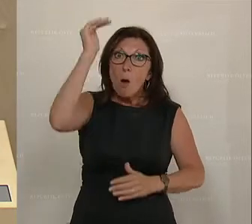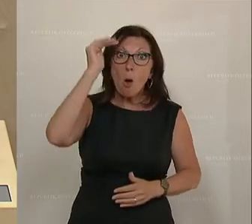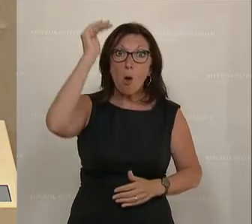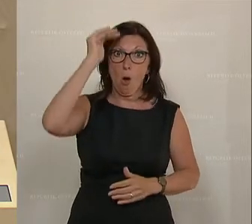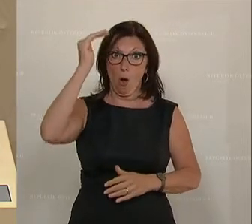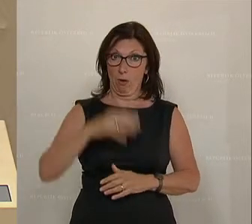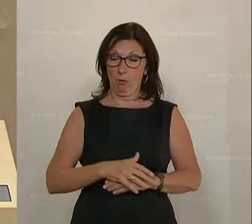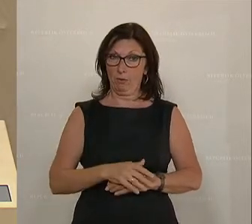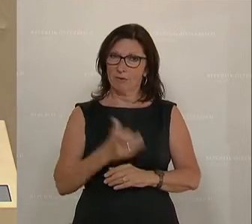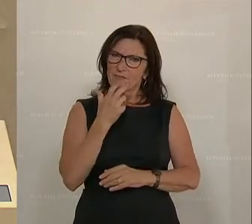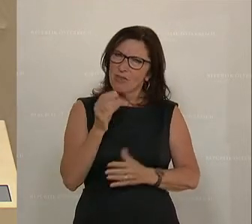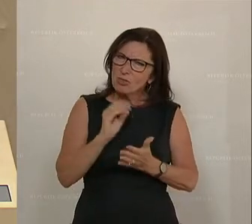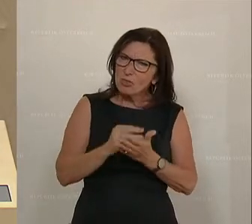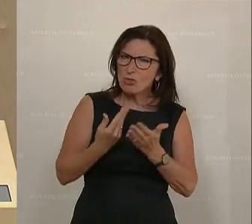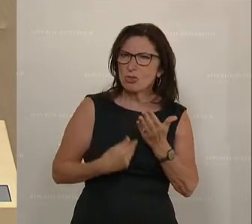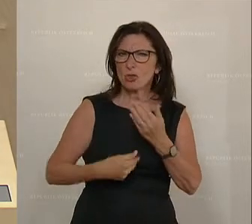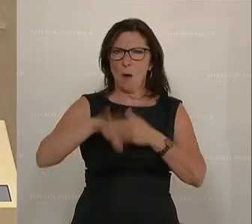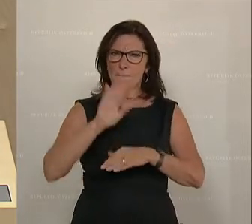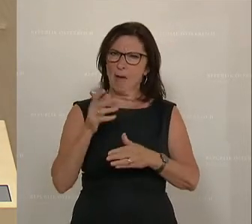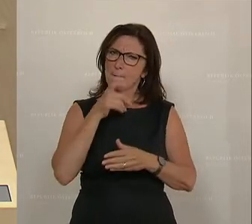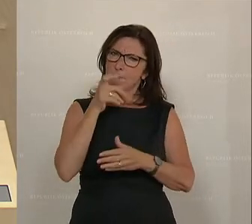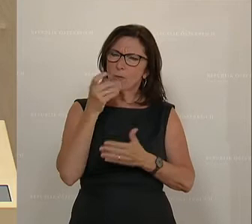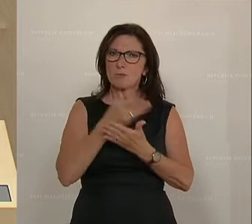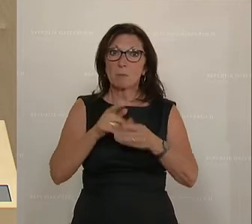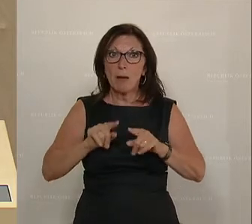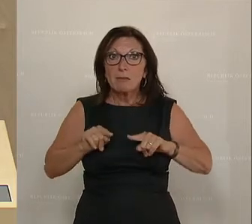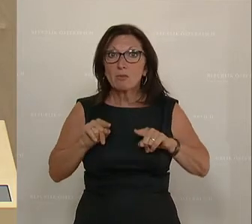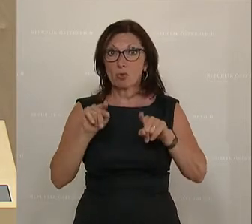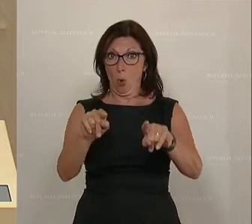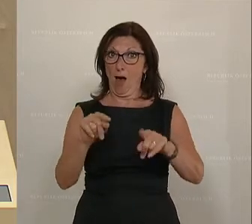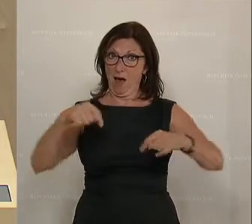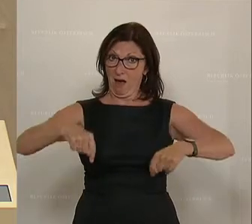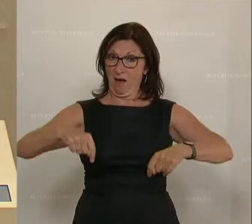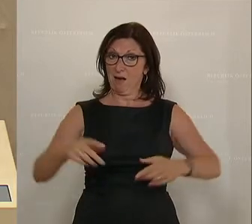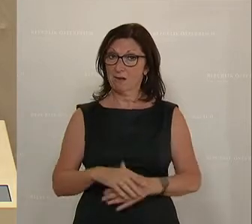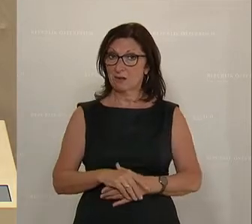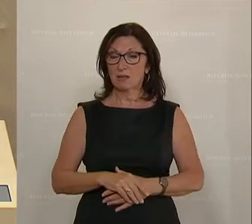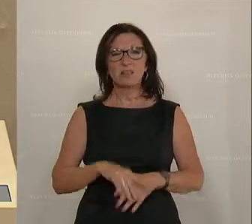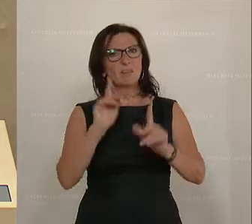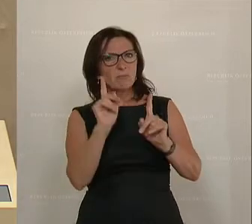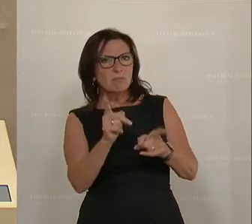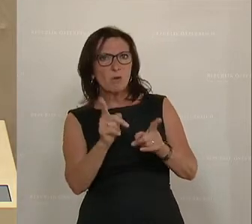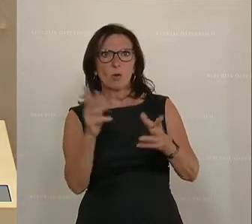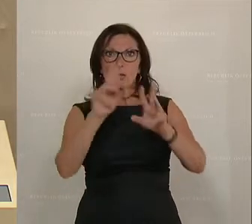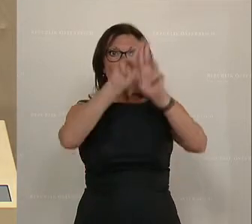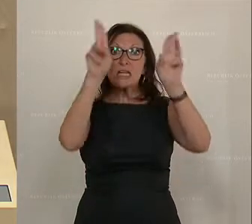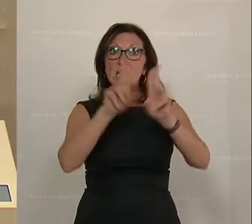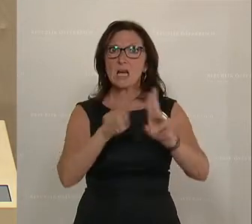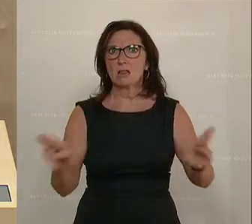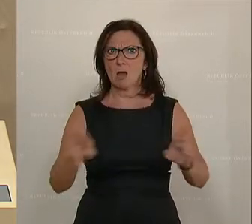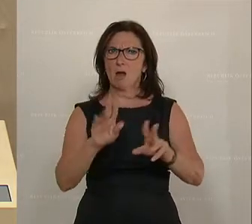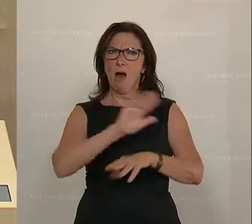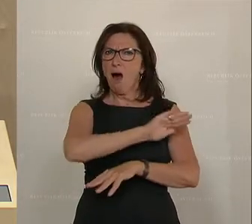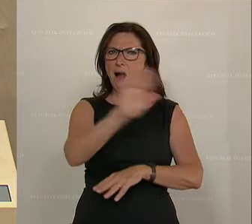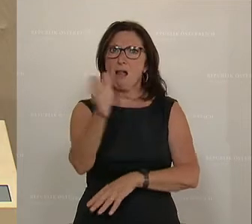wir noch stärker auch die duale Berufsausbildung festigen in diesem Land. Damit wir dafür, wo wir für international auch gefeiert